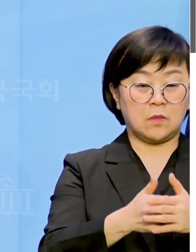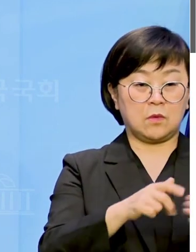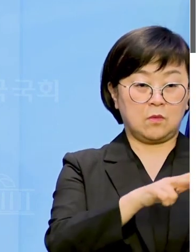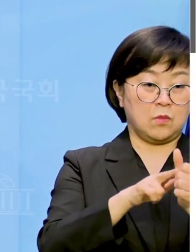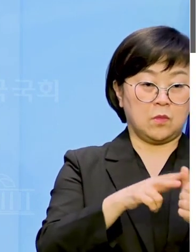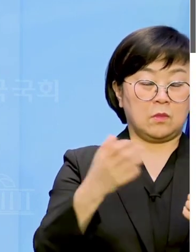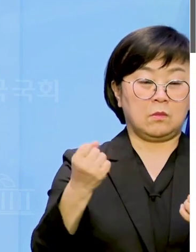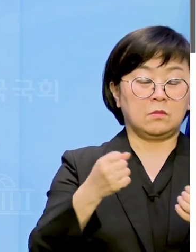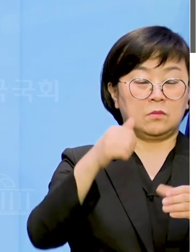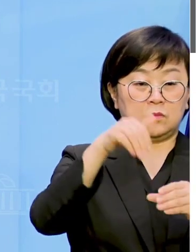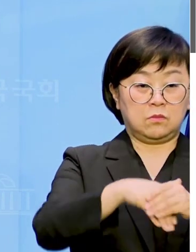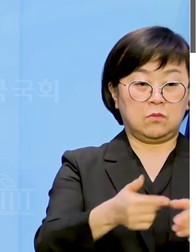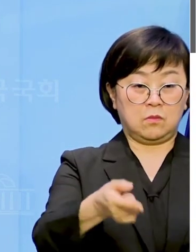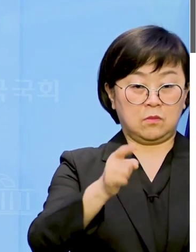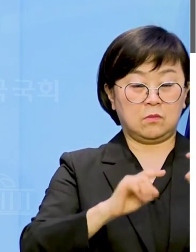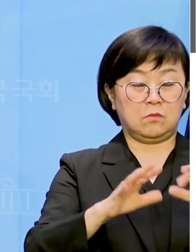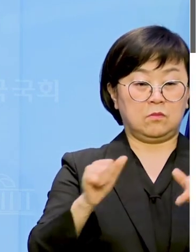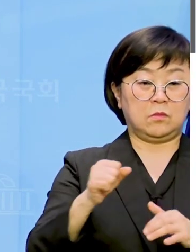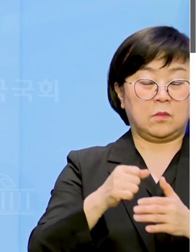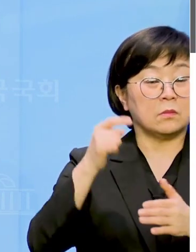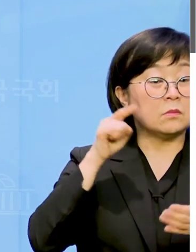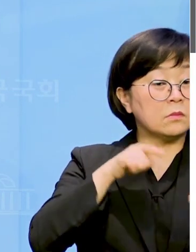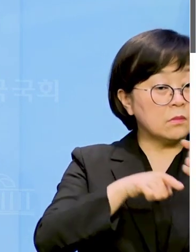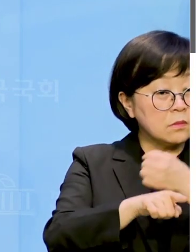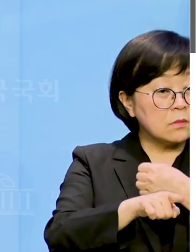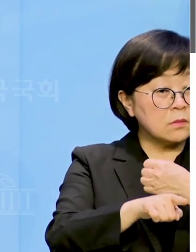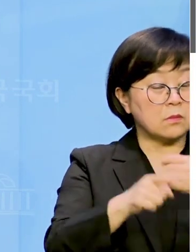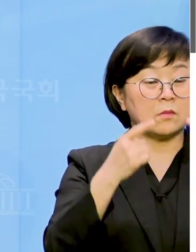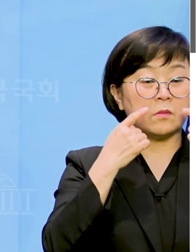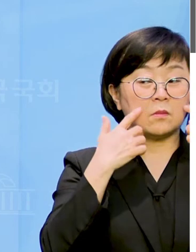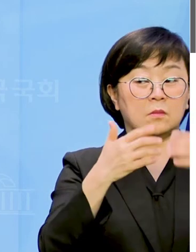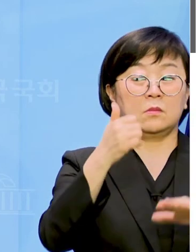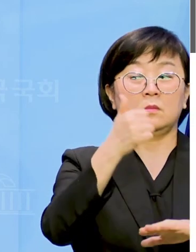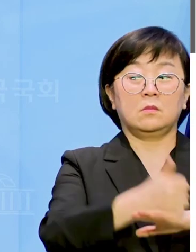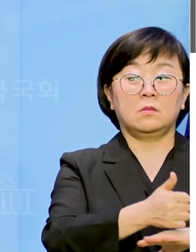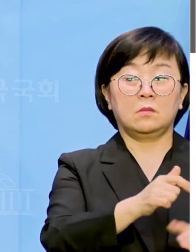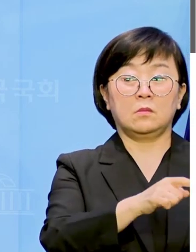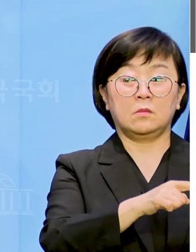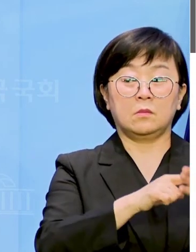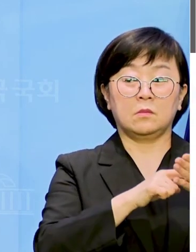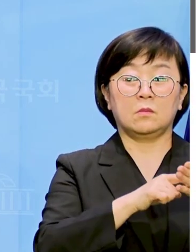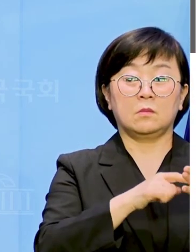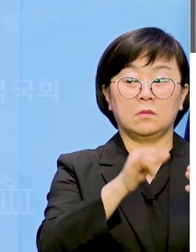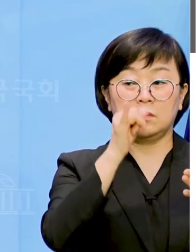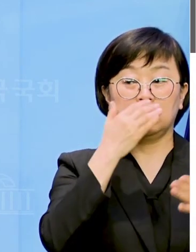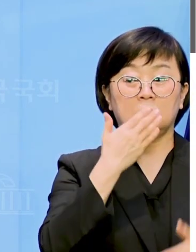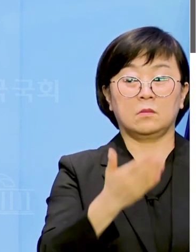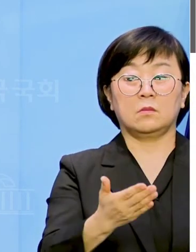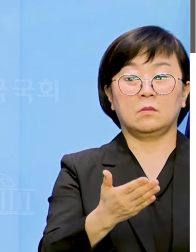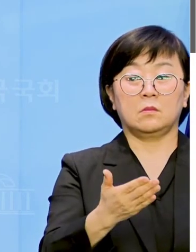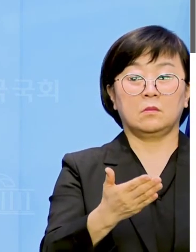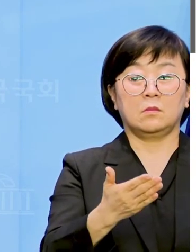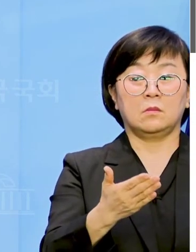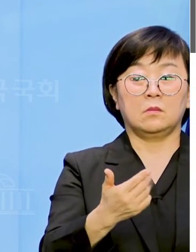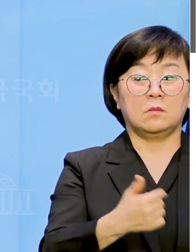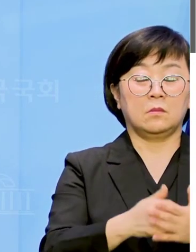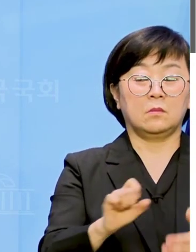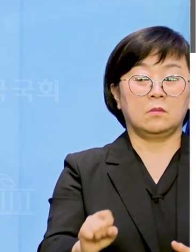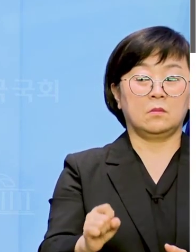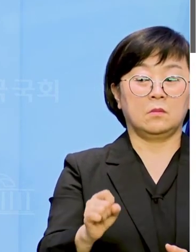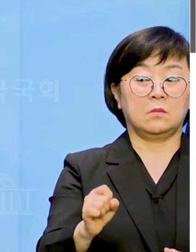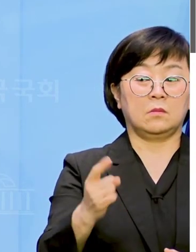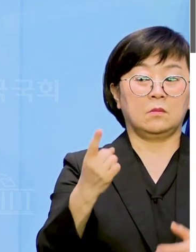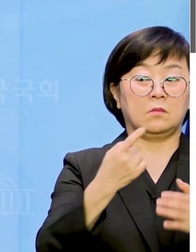토대로 투표할 때 국민의 의사가 투표 결과에 정확히 반영될 수 있고 이로써